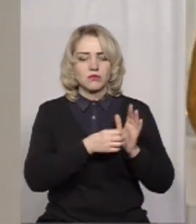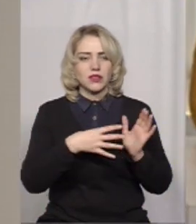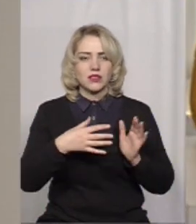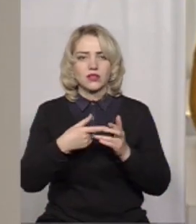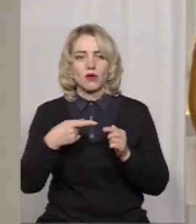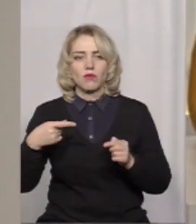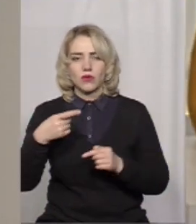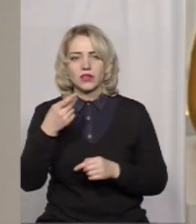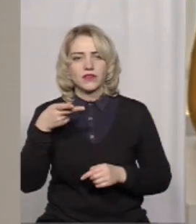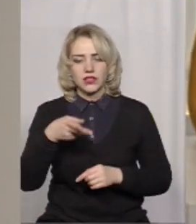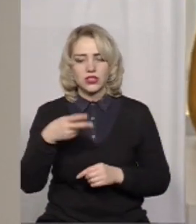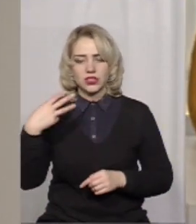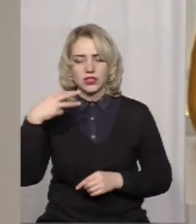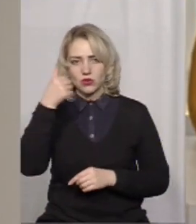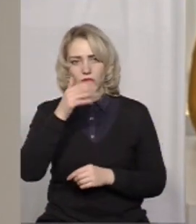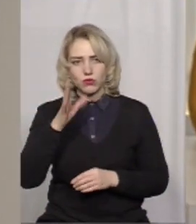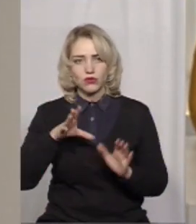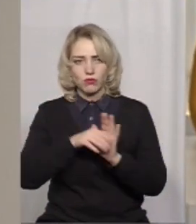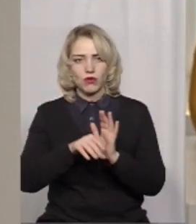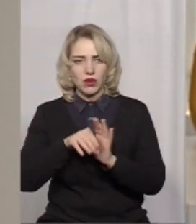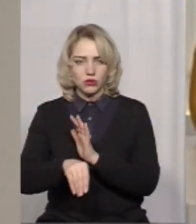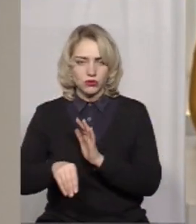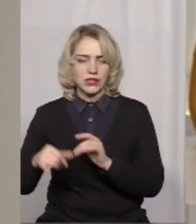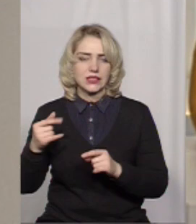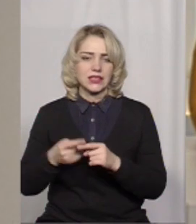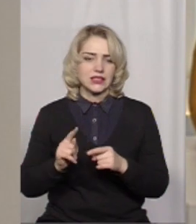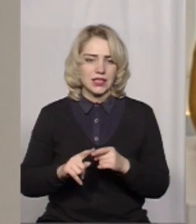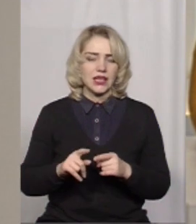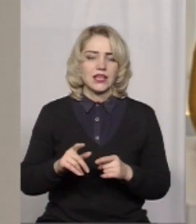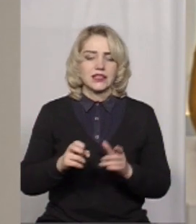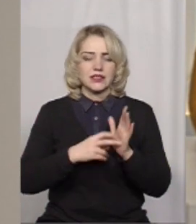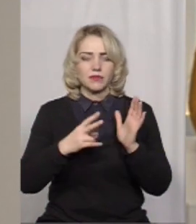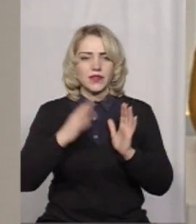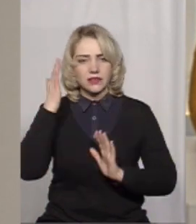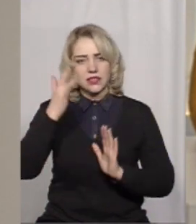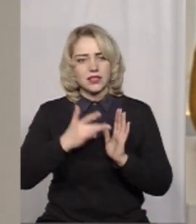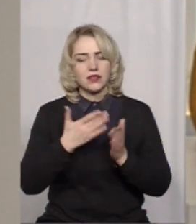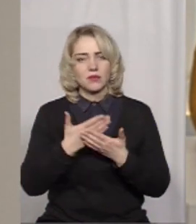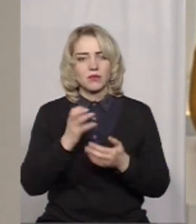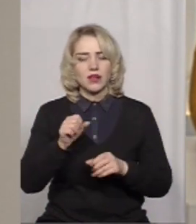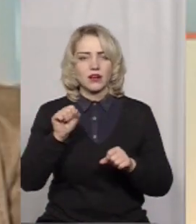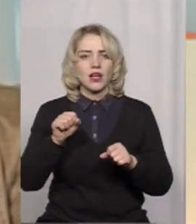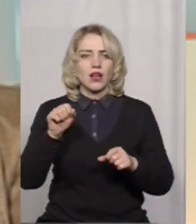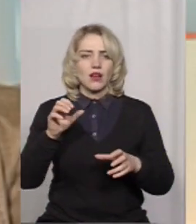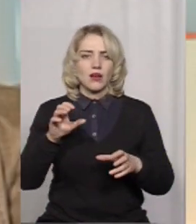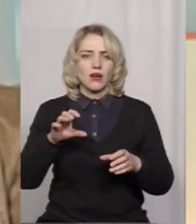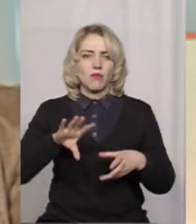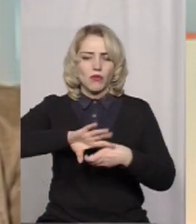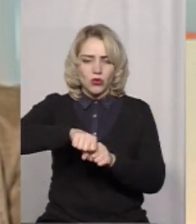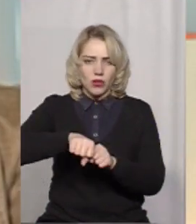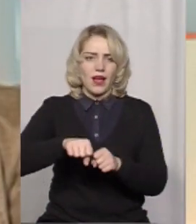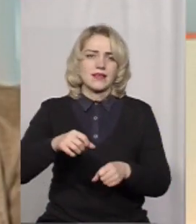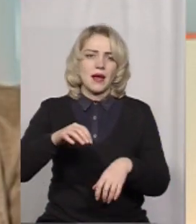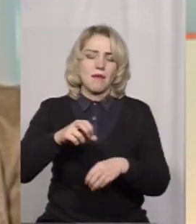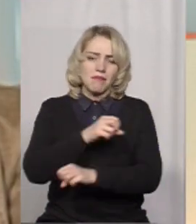2030 роки будуть впроваджуватися. І це 17 цілей, наприклад, така ціль, як подолання бідності, подолання